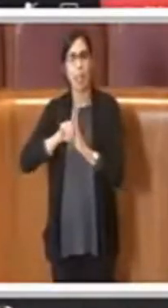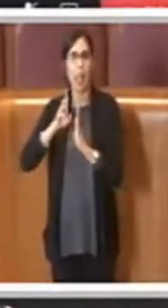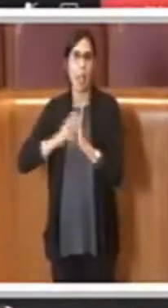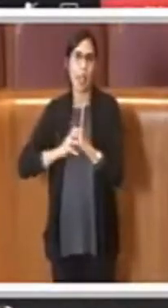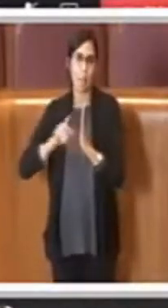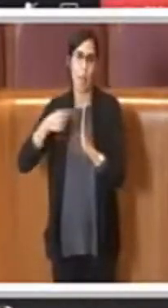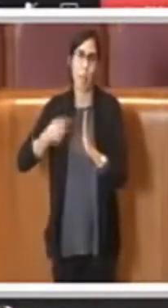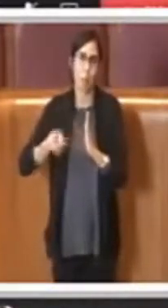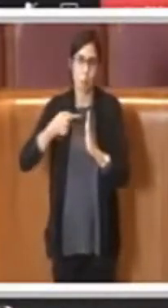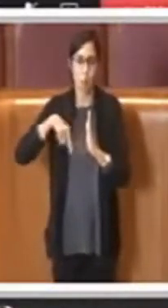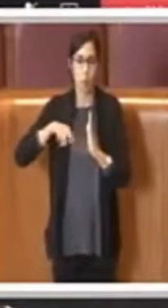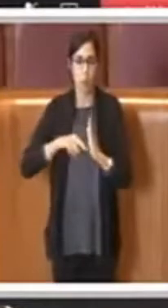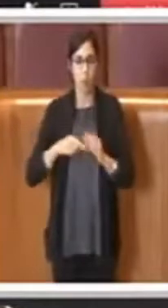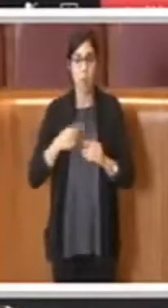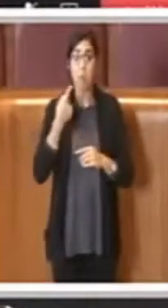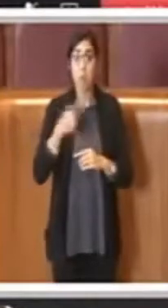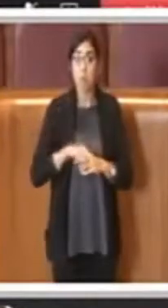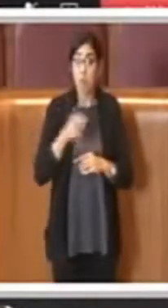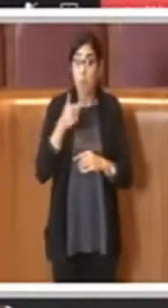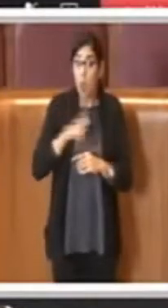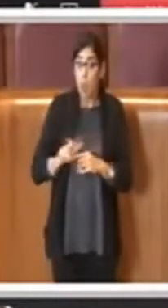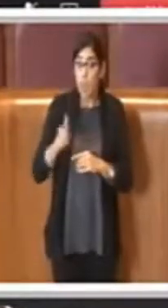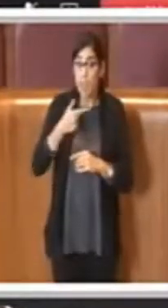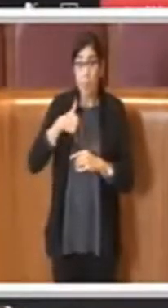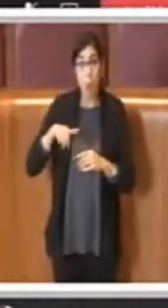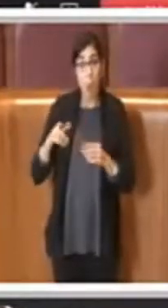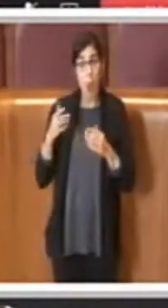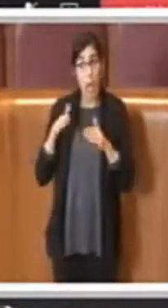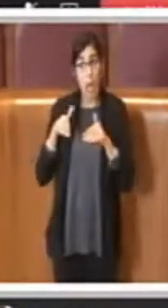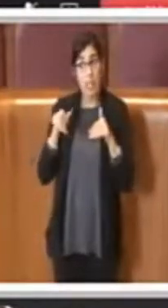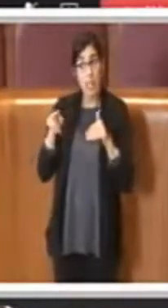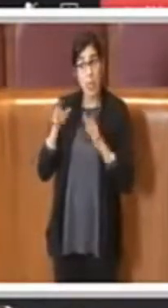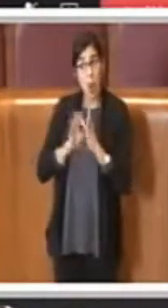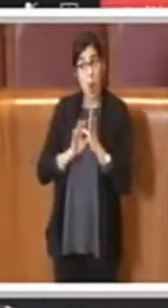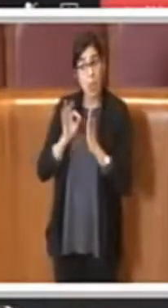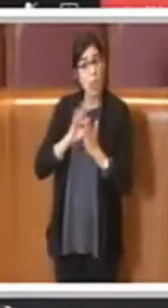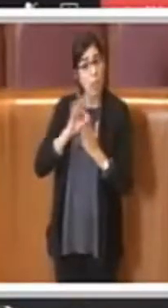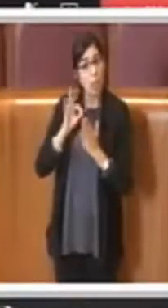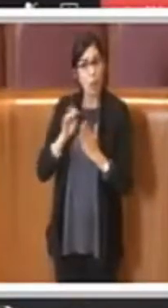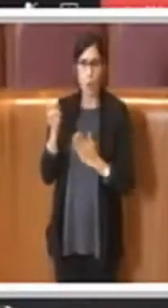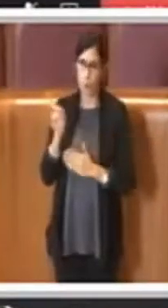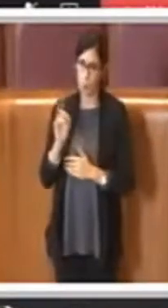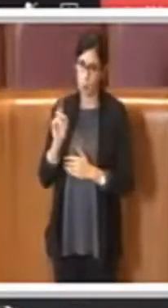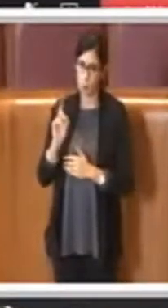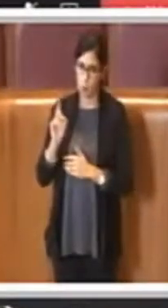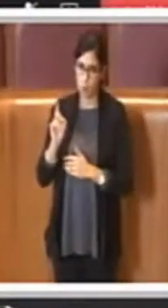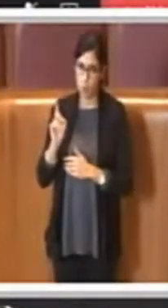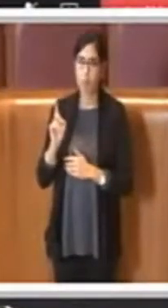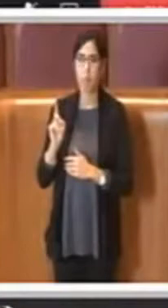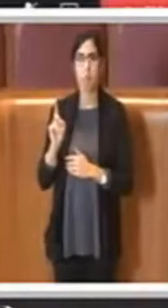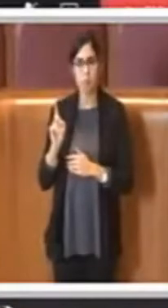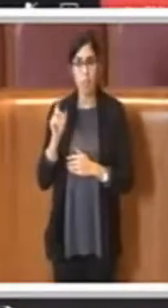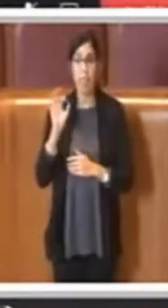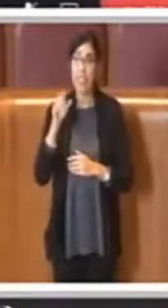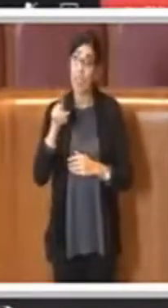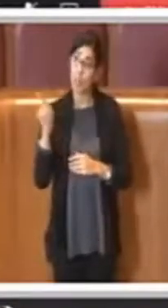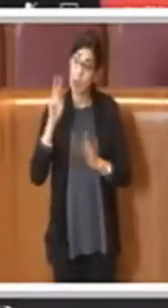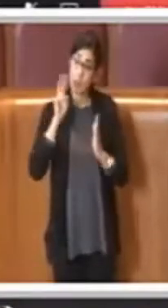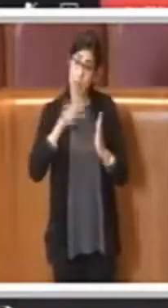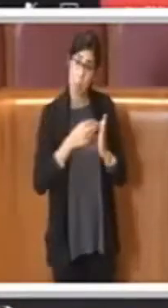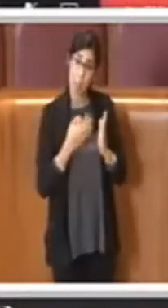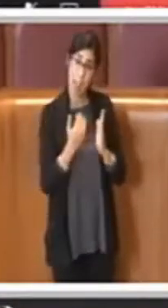motivo per cui noi ci asserremo su questo ordine del giorno, è che se avessero letto bene questo piano a pagina